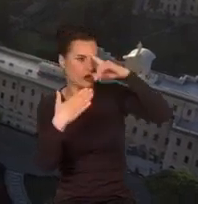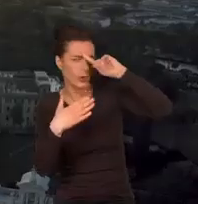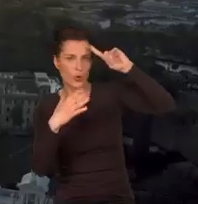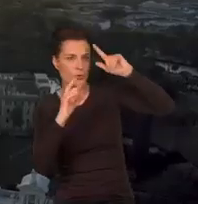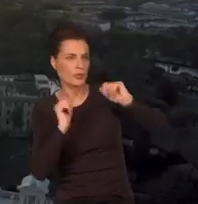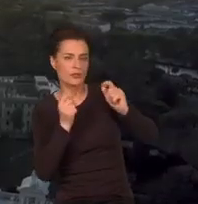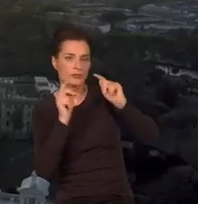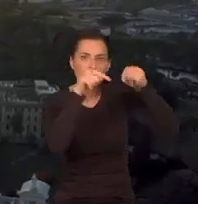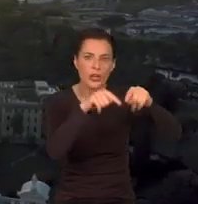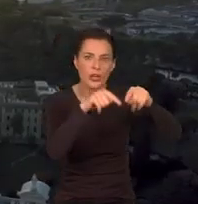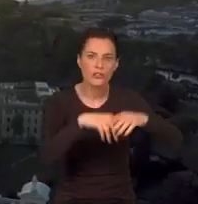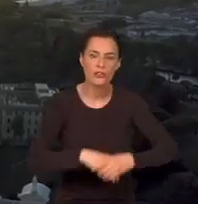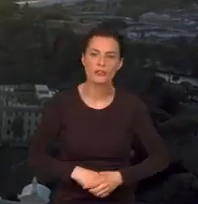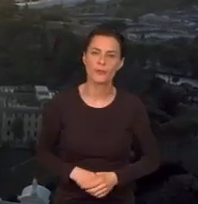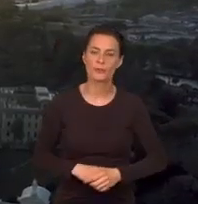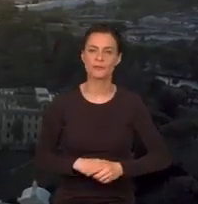ludzi.